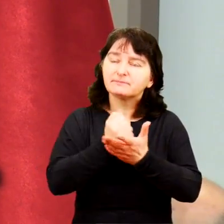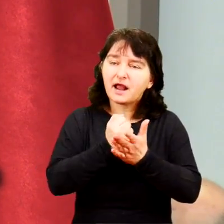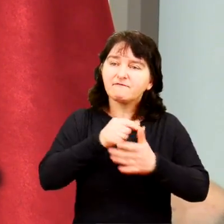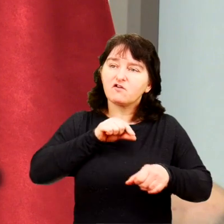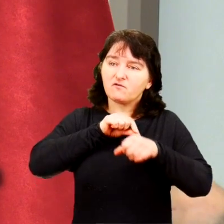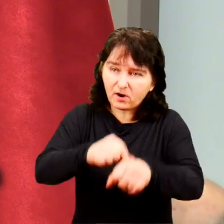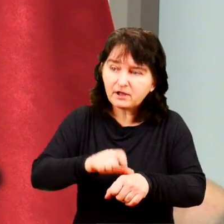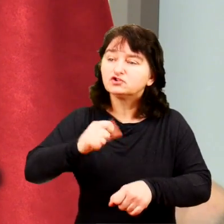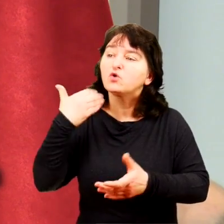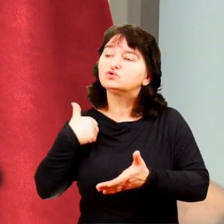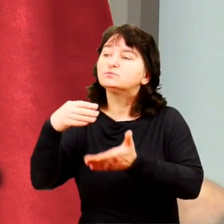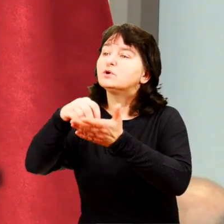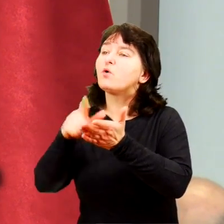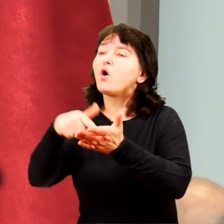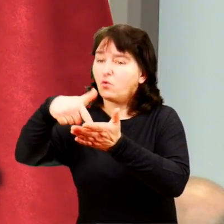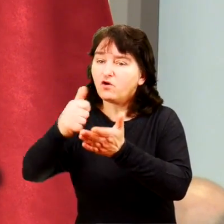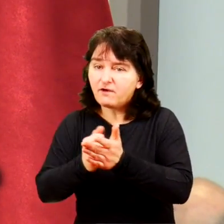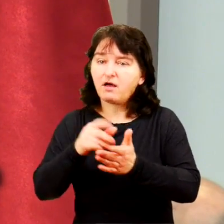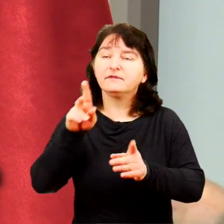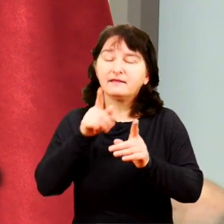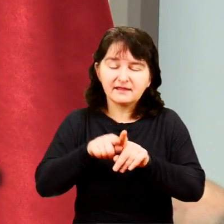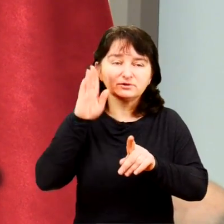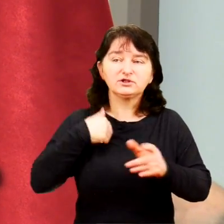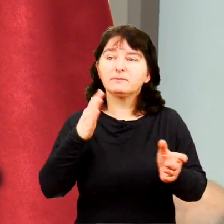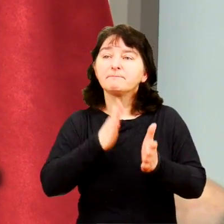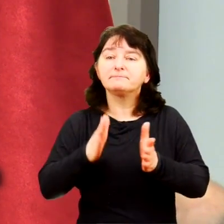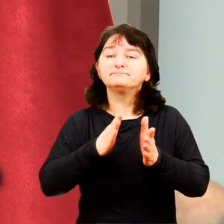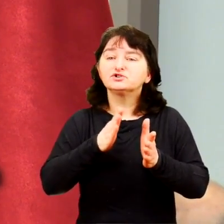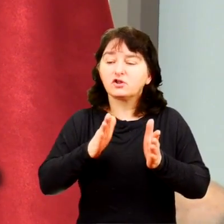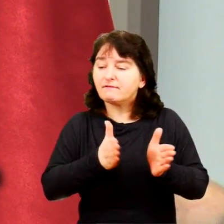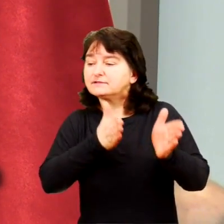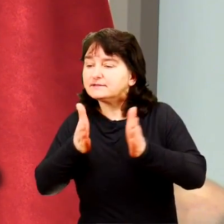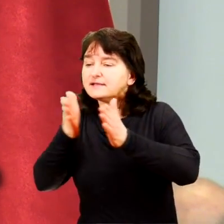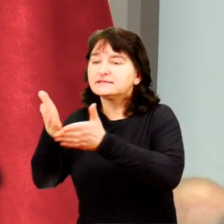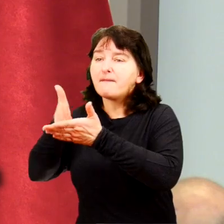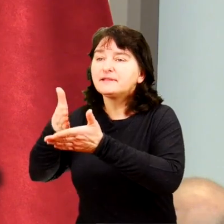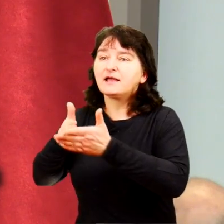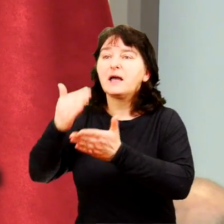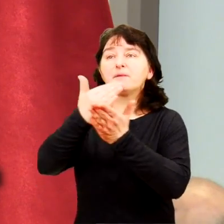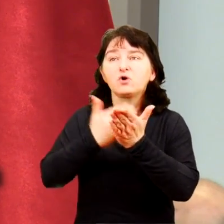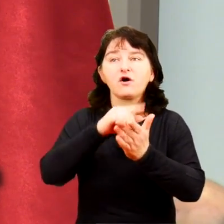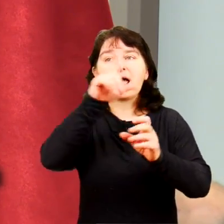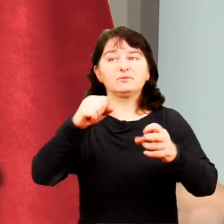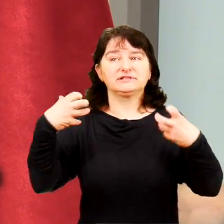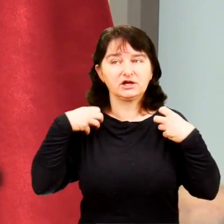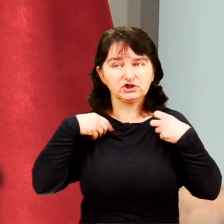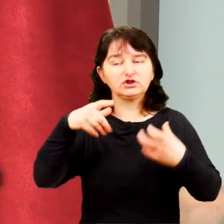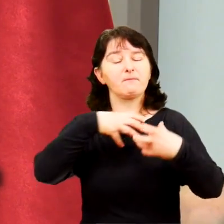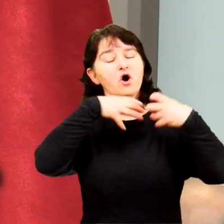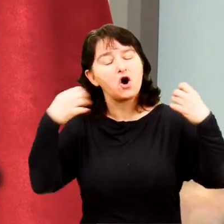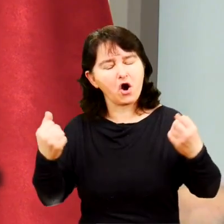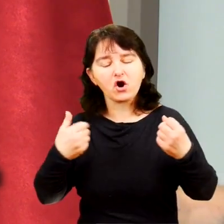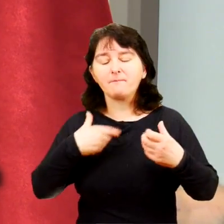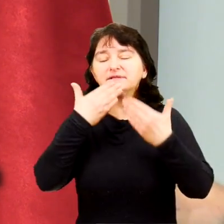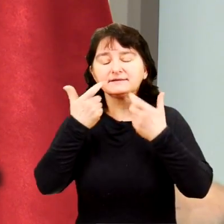wdrażania tego, tego, co zostało uchwalone, że będziemy pracować także nad następnymi etapami programu za życiem i za to